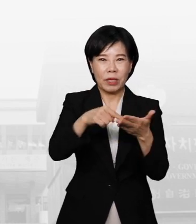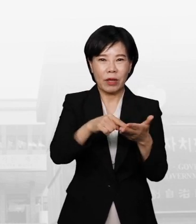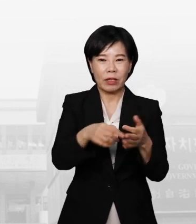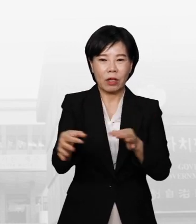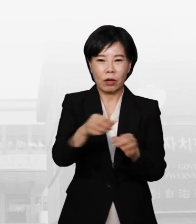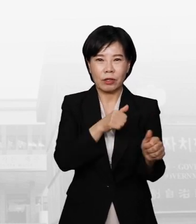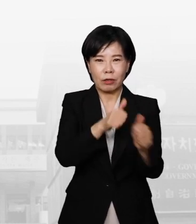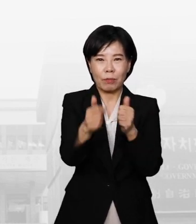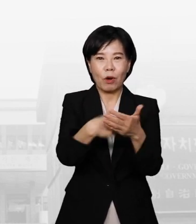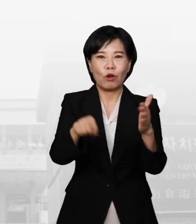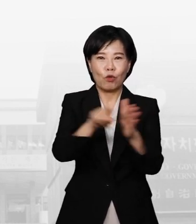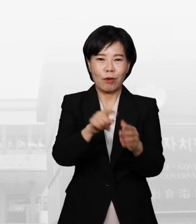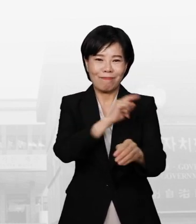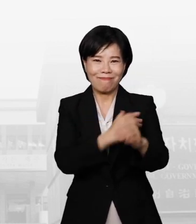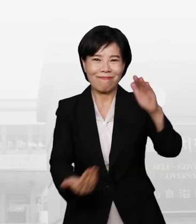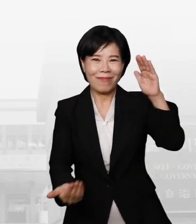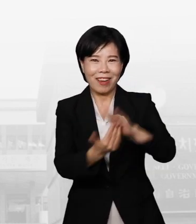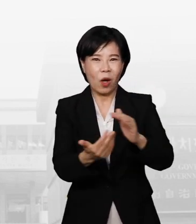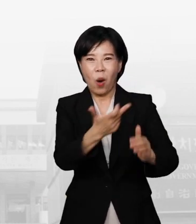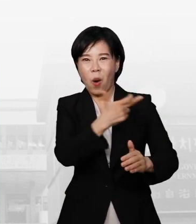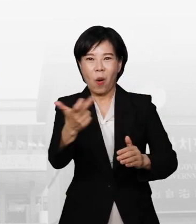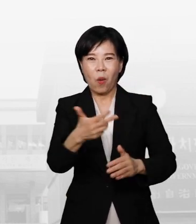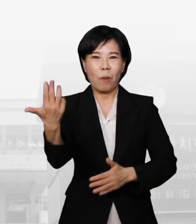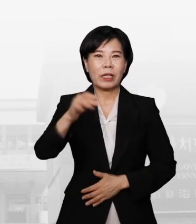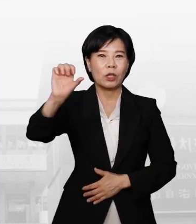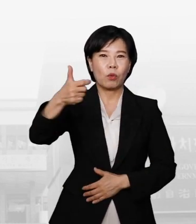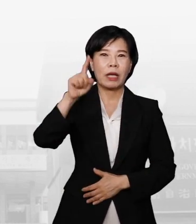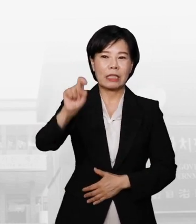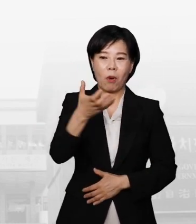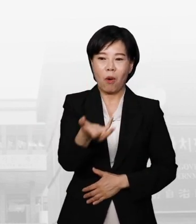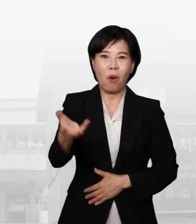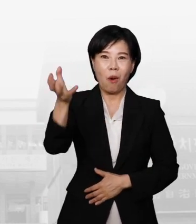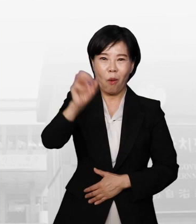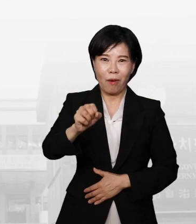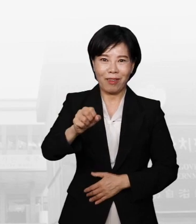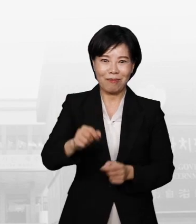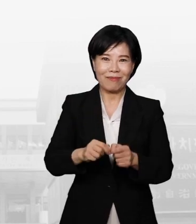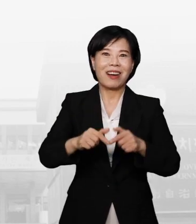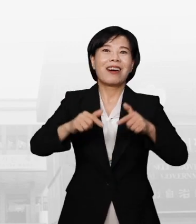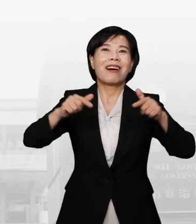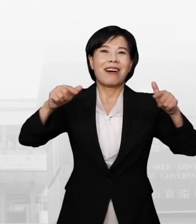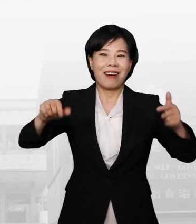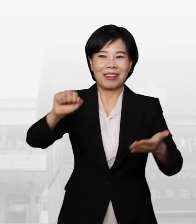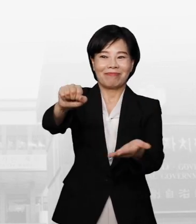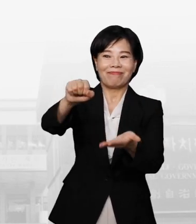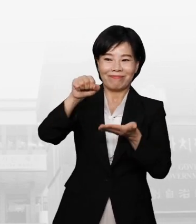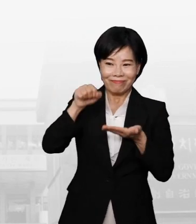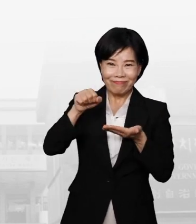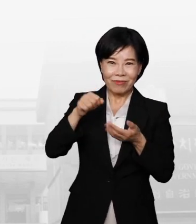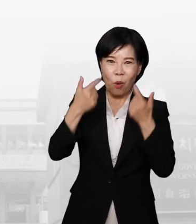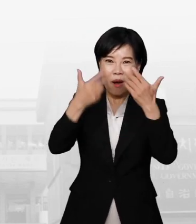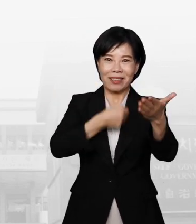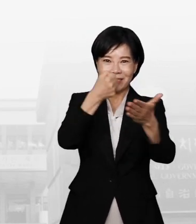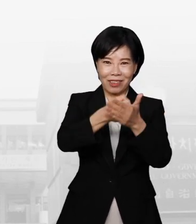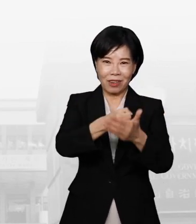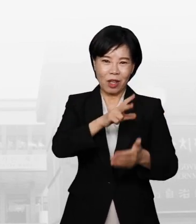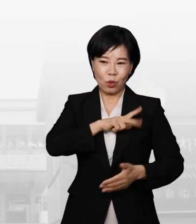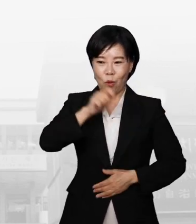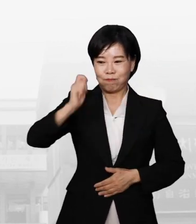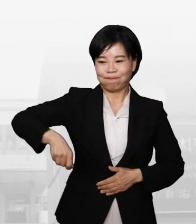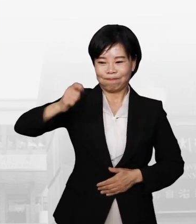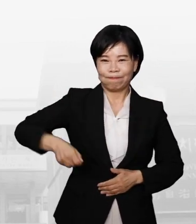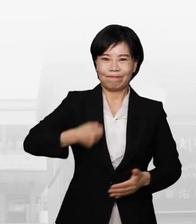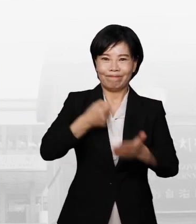경제위기 극복을 위해 역대 최대 규모인 8,510억 원을 증액 변성한 첫 추경예산안이 확정돼